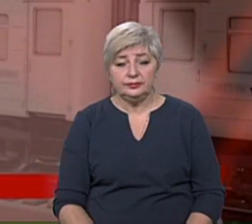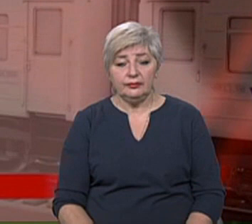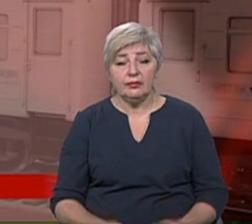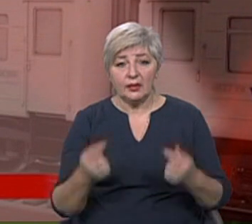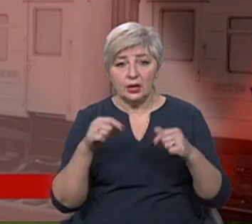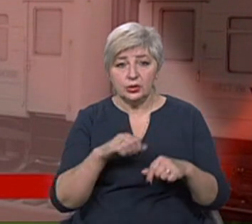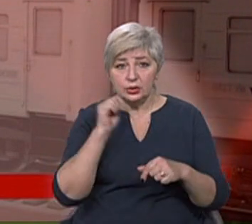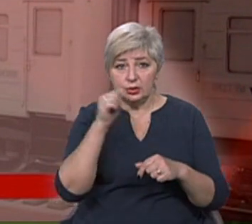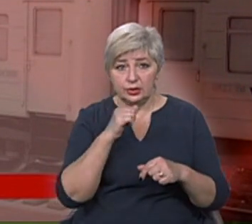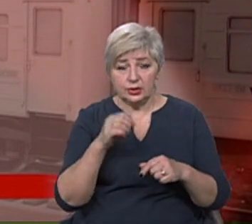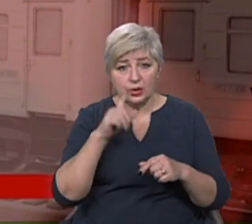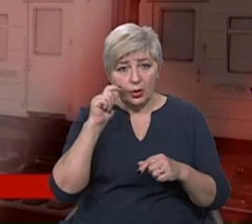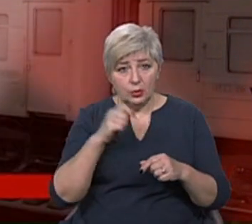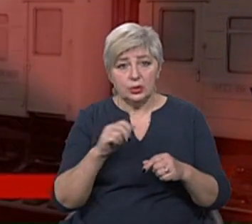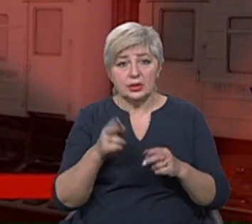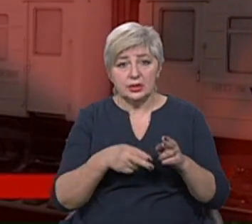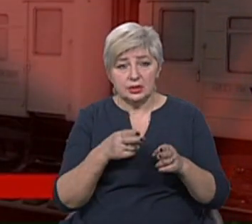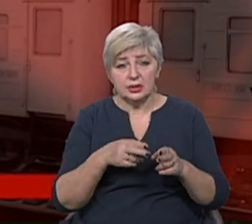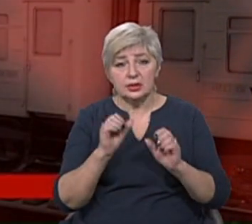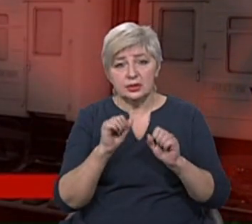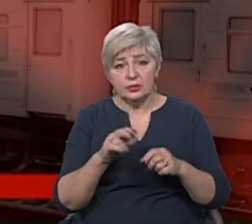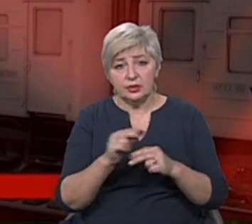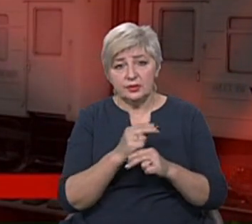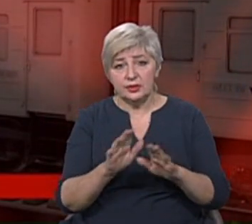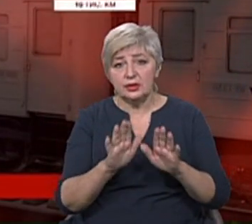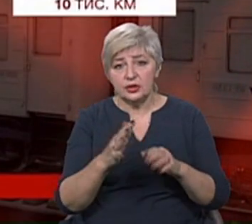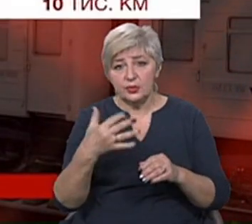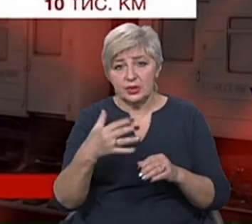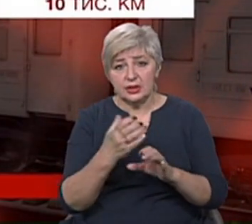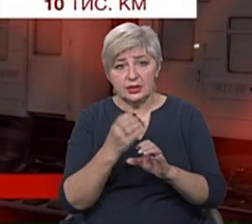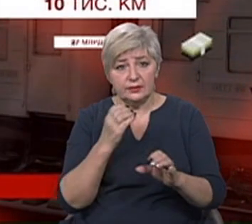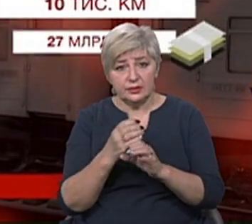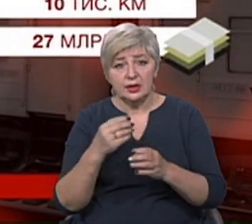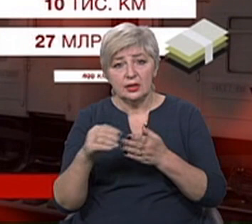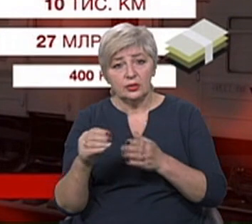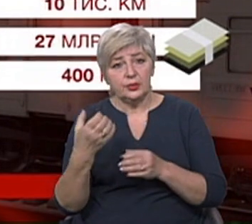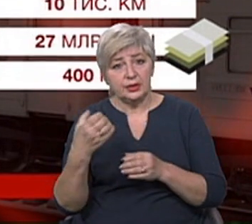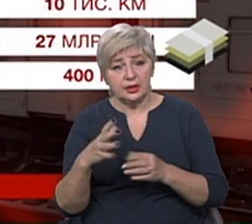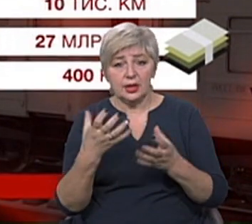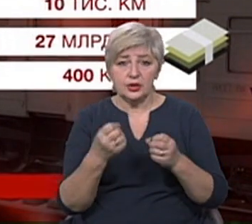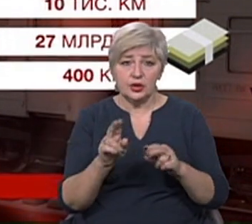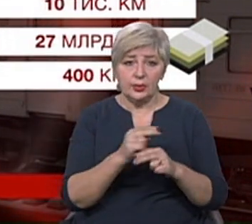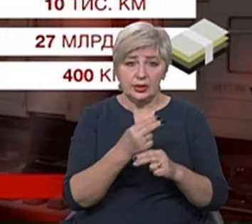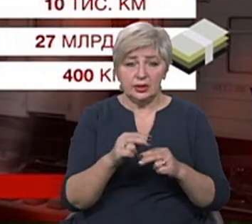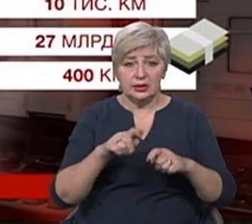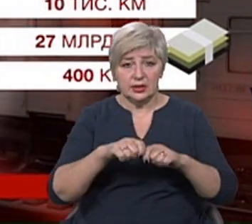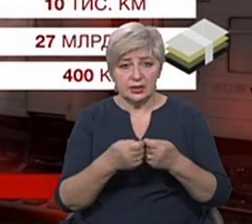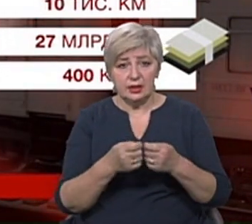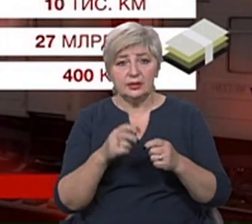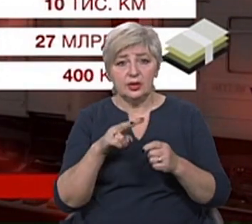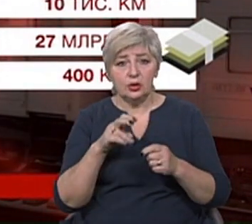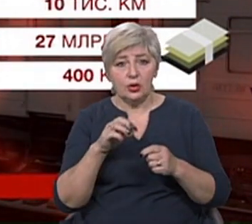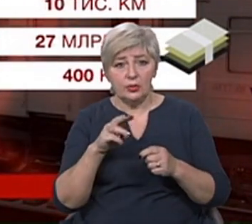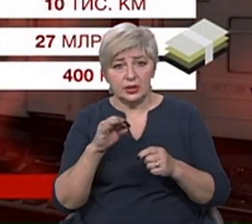Цьогоріч «Укрзалізниця» зможе відремонтувати лише 50 вагонів і закупити 100, а ще полагодити зламані локомотиви і